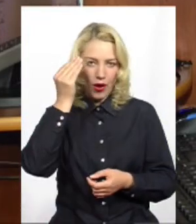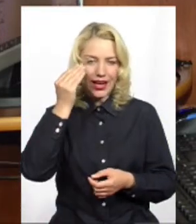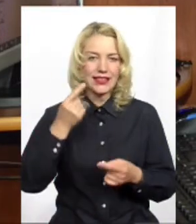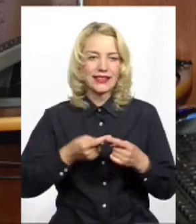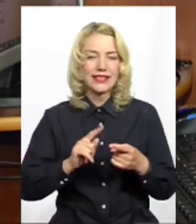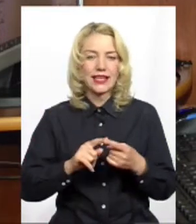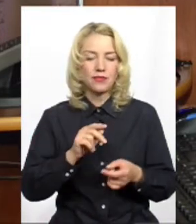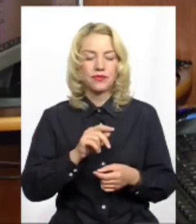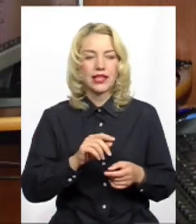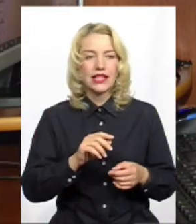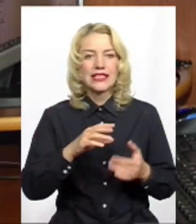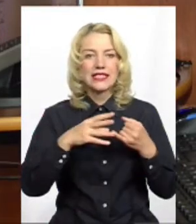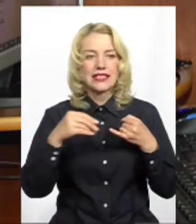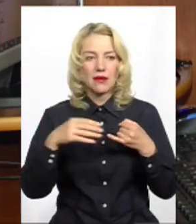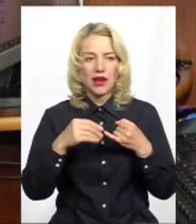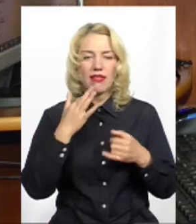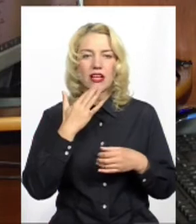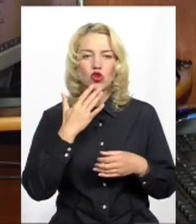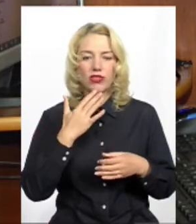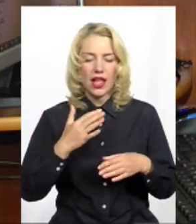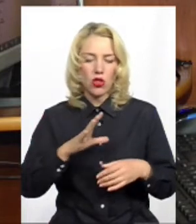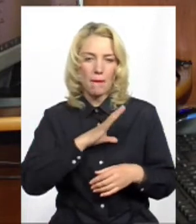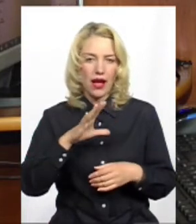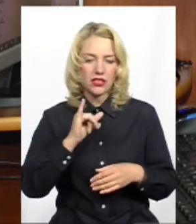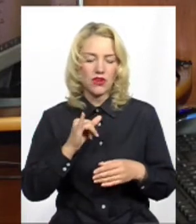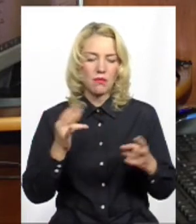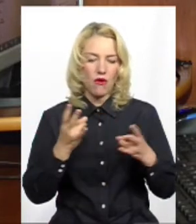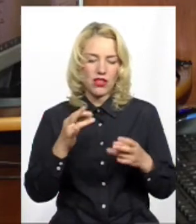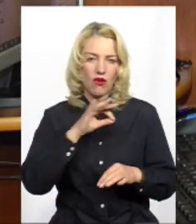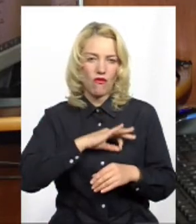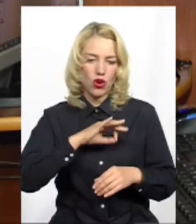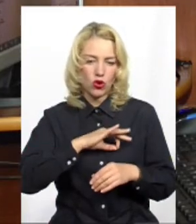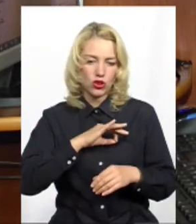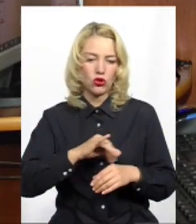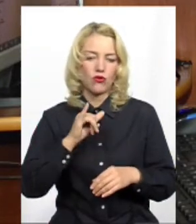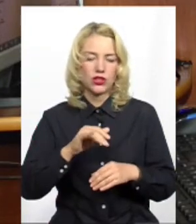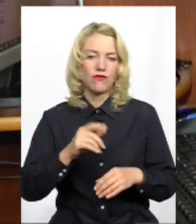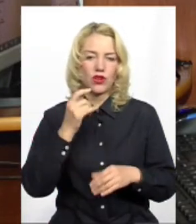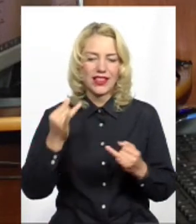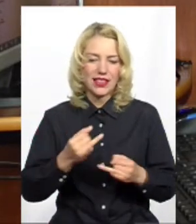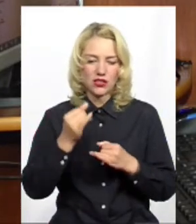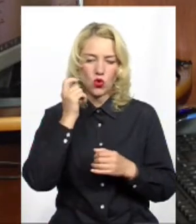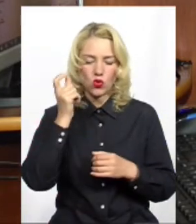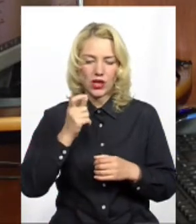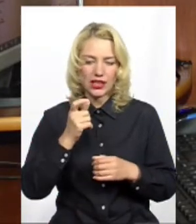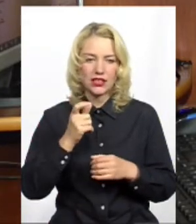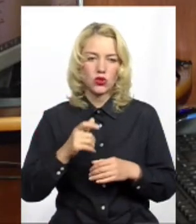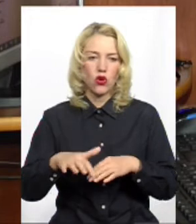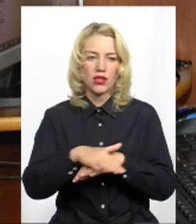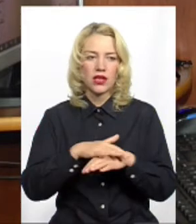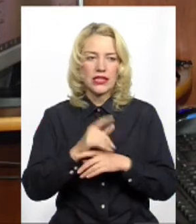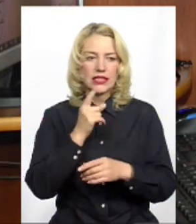це цитата «Земля – національне багатство і повинна використовуватись в інтересах українського народу. Заборона торгівлі